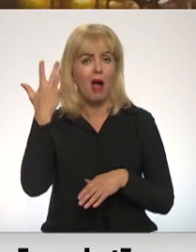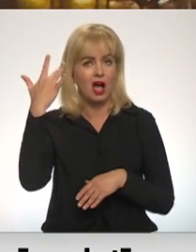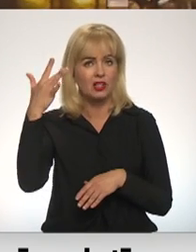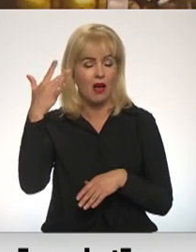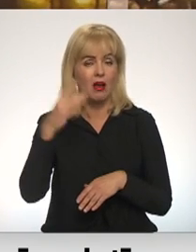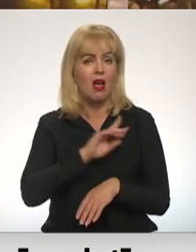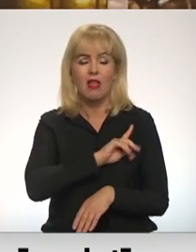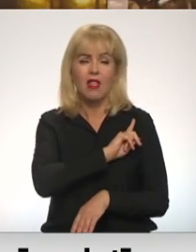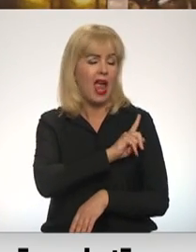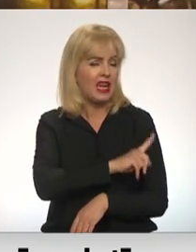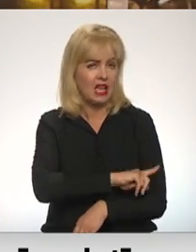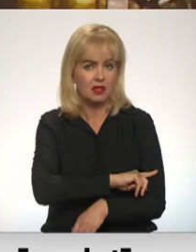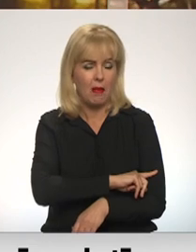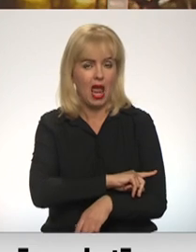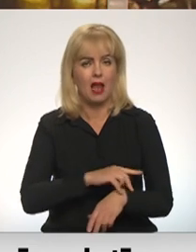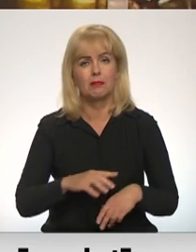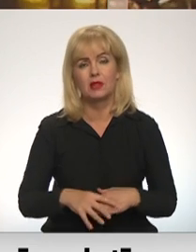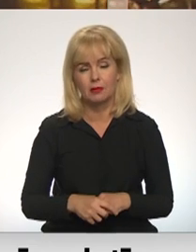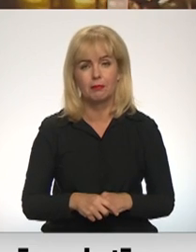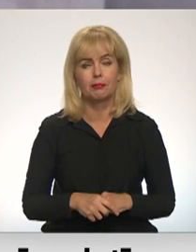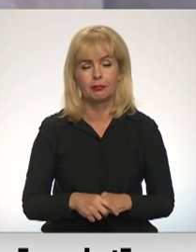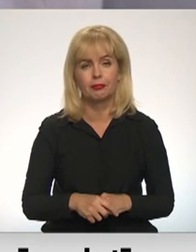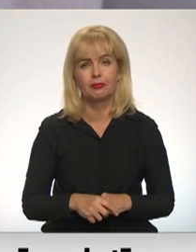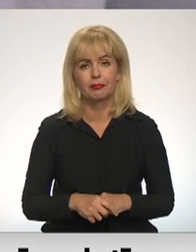neiespējama. Stāstu Madara Līcīte.